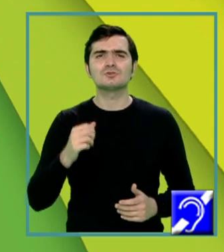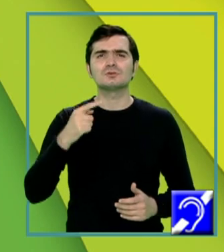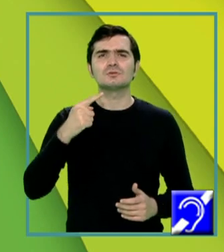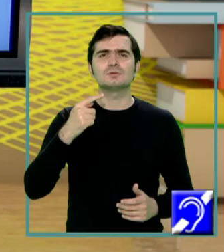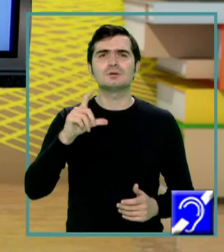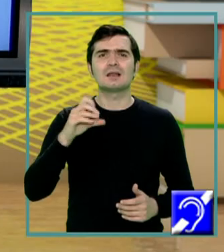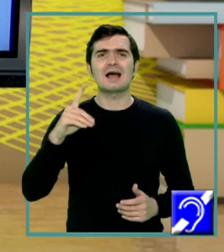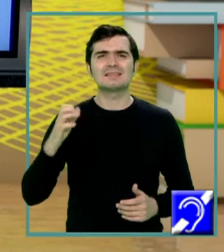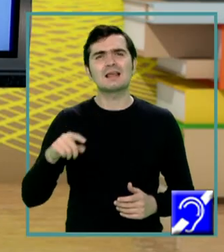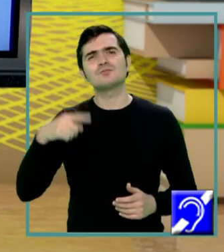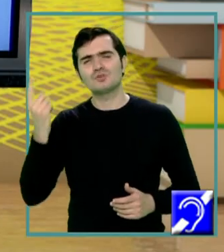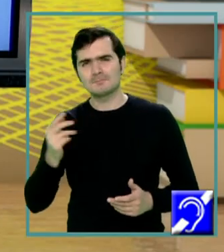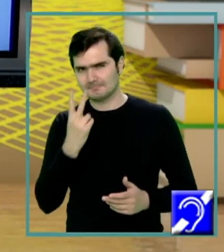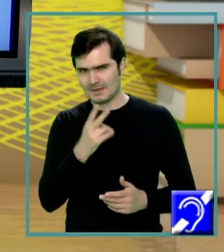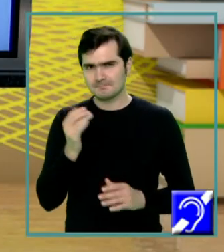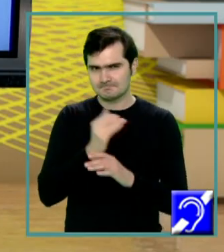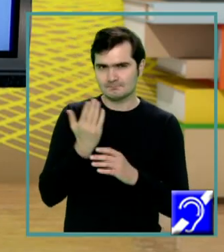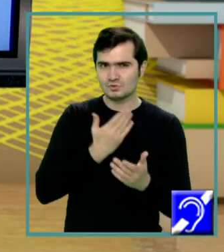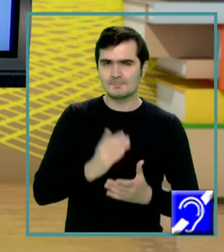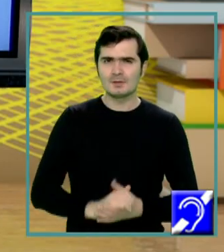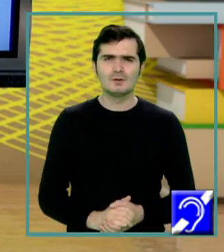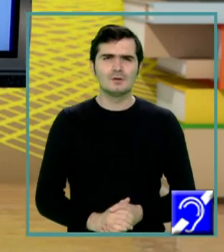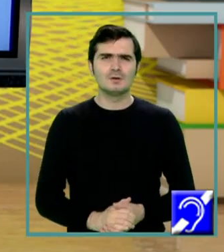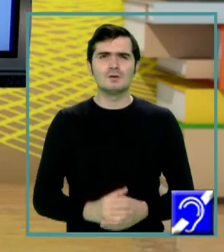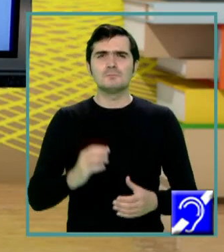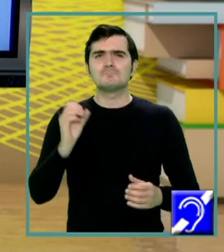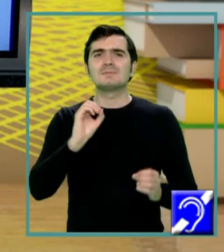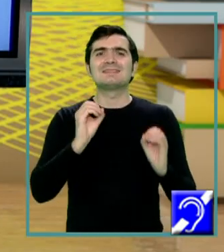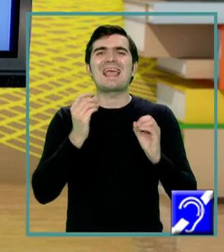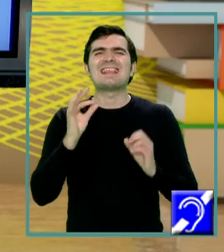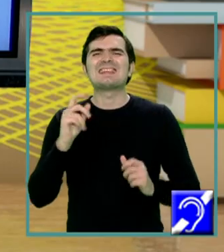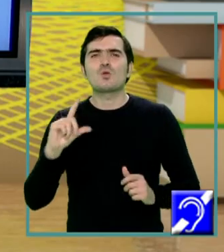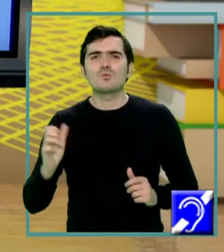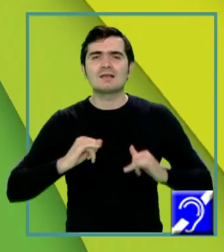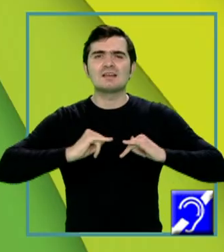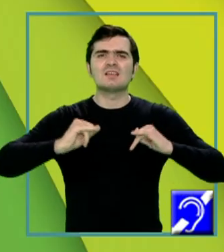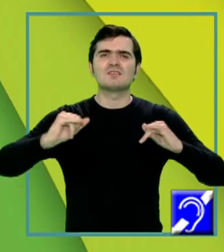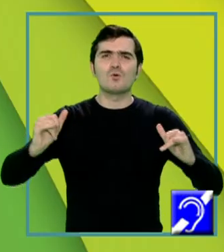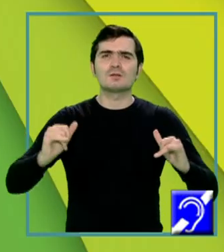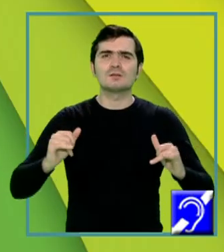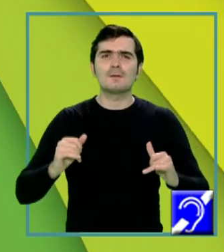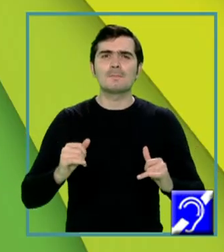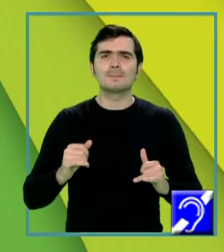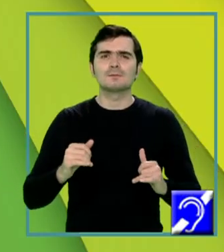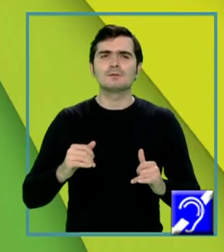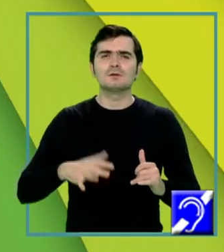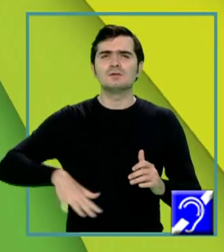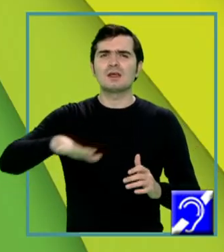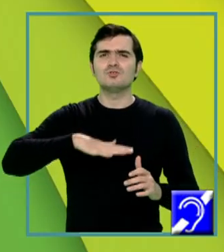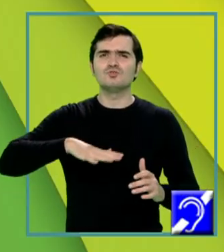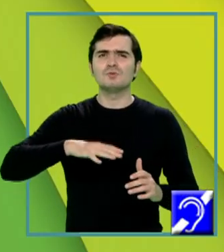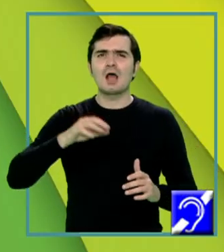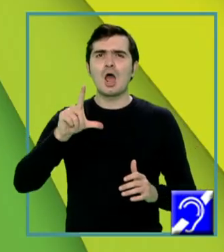-uretrale. Testiculele se dezvoltă embrionar în regiunea lombară a cavității